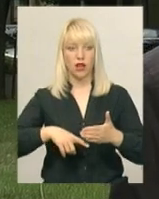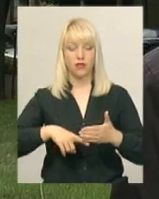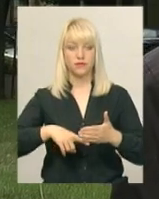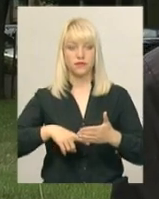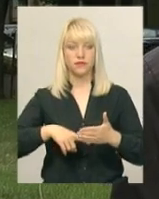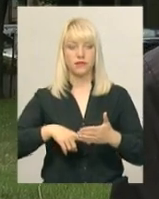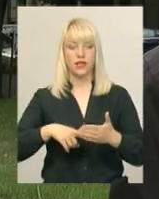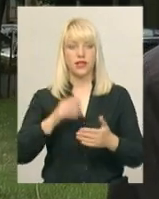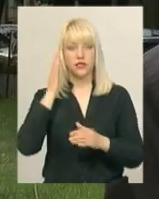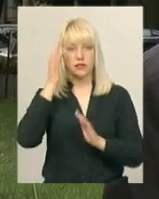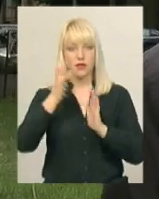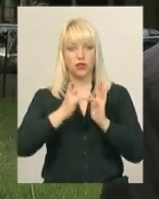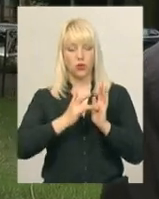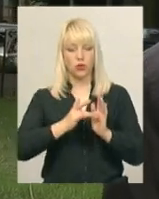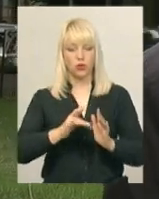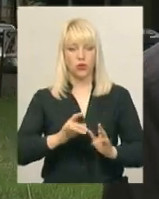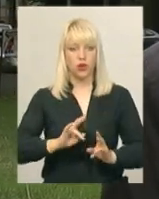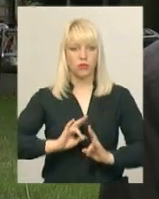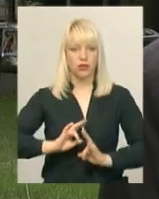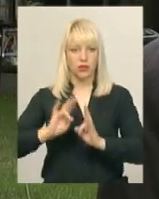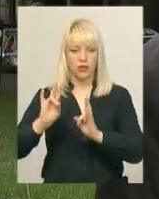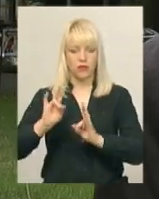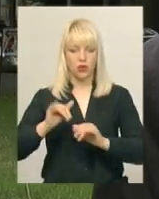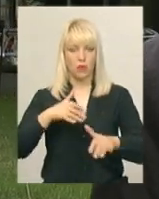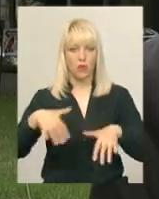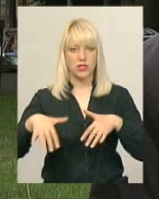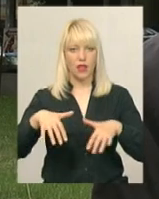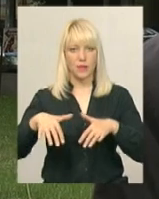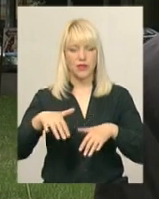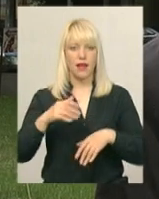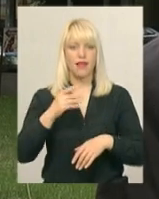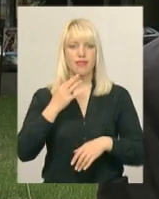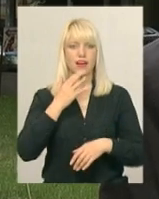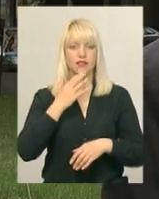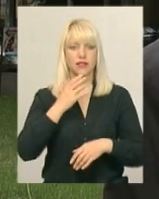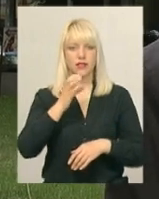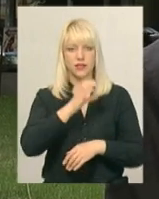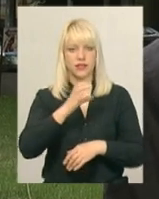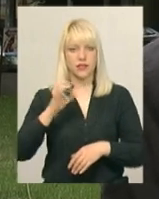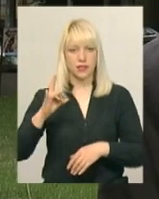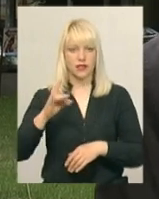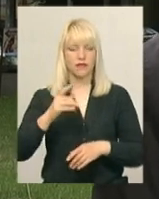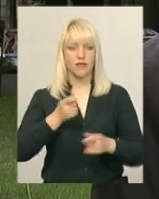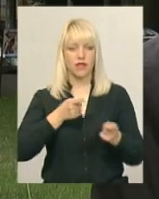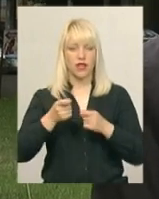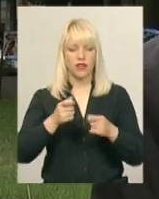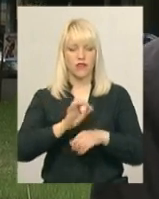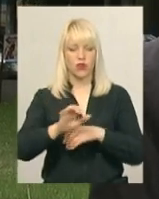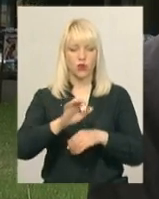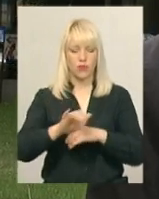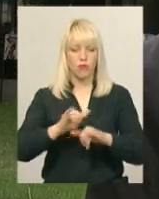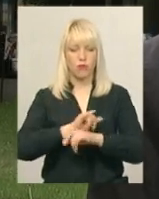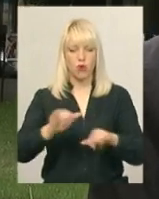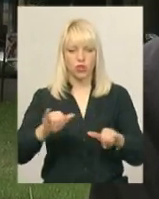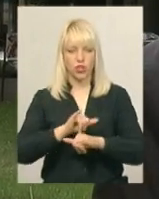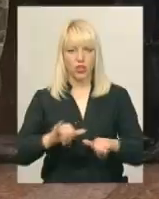з метою підриву послаблення радянської влади, виготовляв, зберігав, поширював антирадянські матеріали, а також